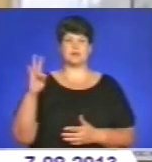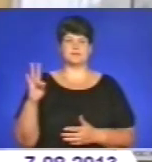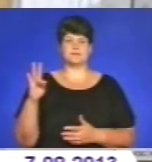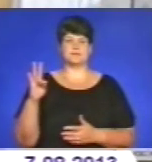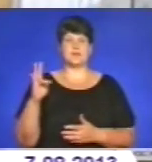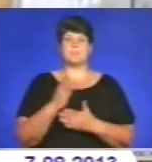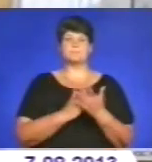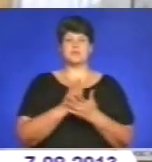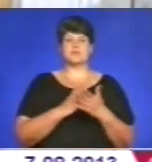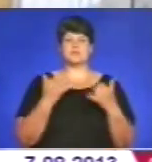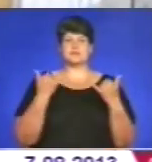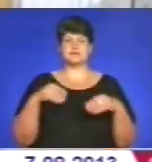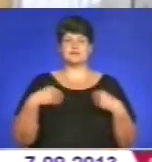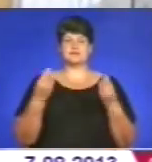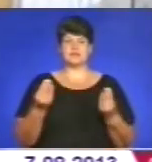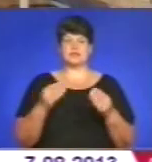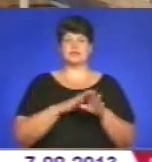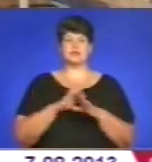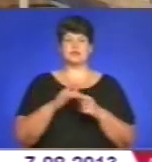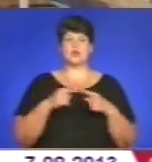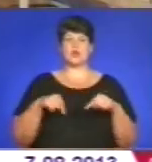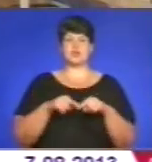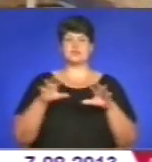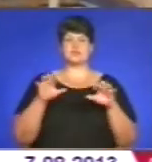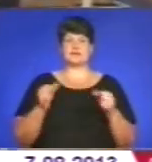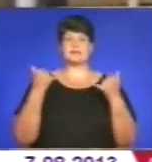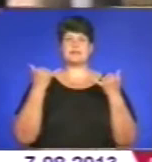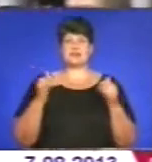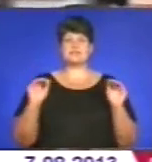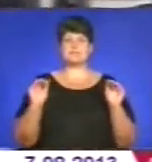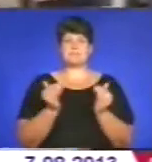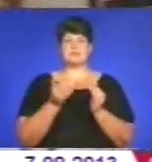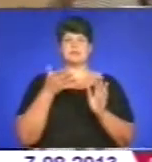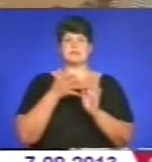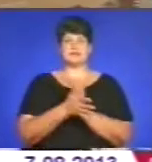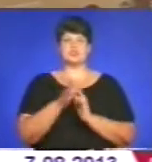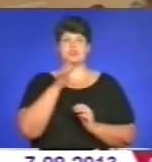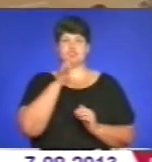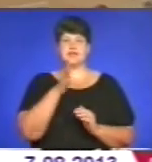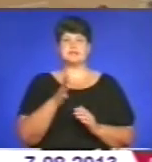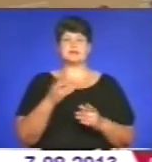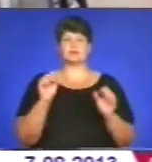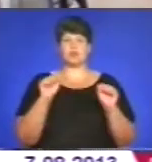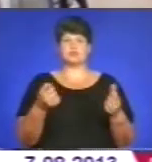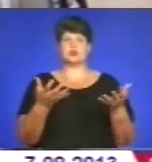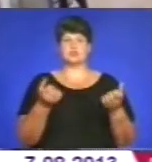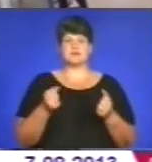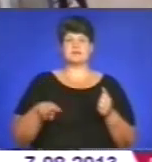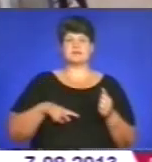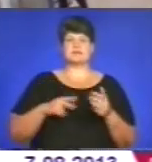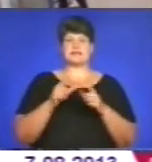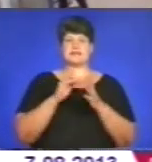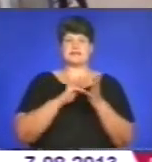Послуги, які до цього часу надавали виконавчі органи влади, відтепер з меншою затратою часу можна буде отримати в адміністративних центрах.